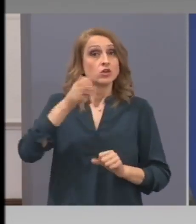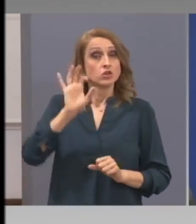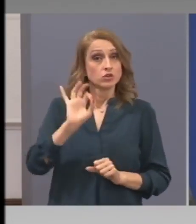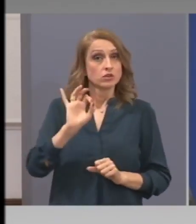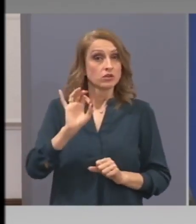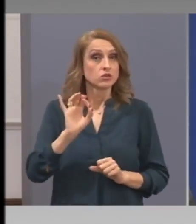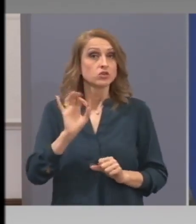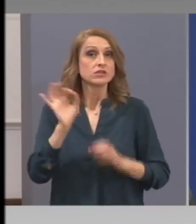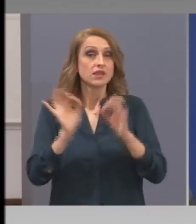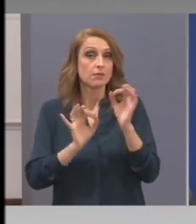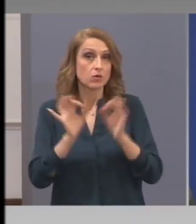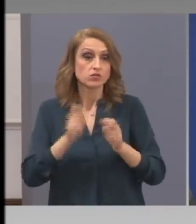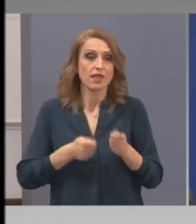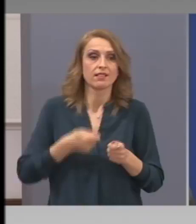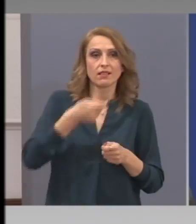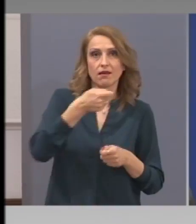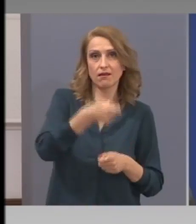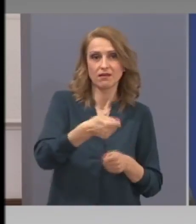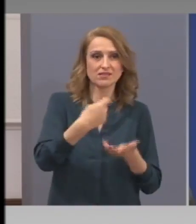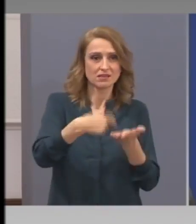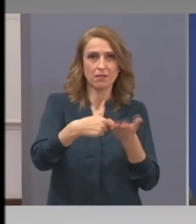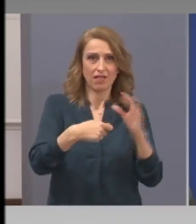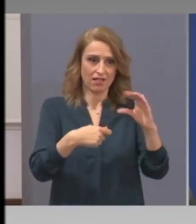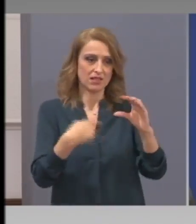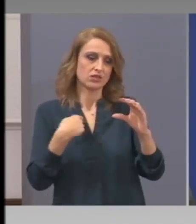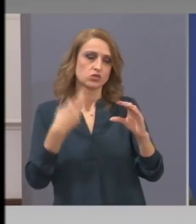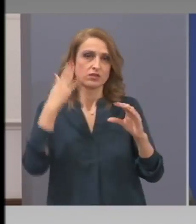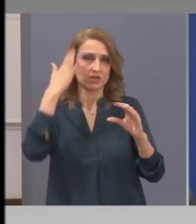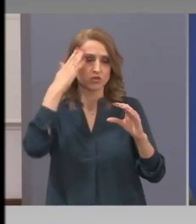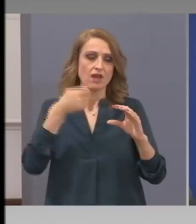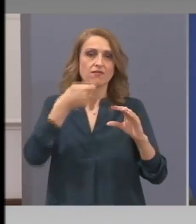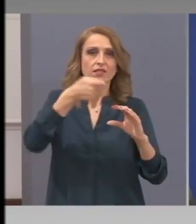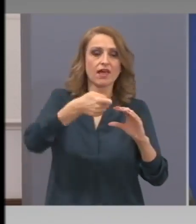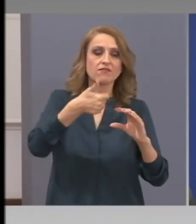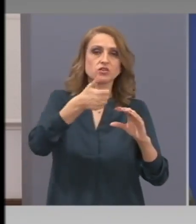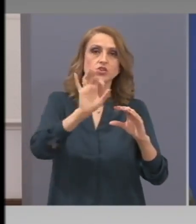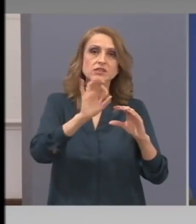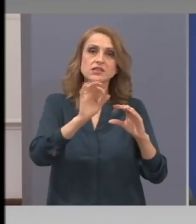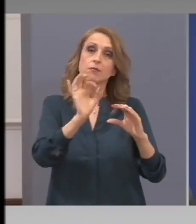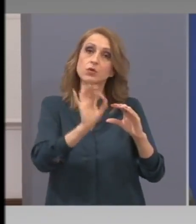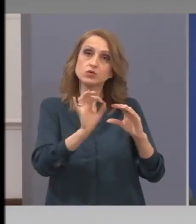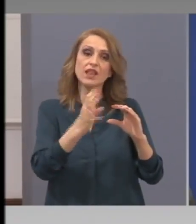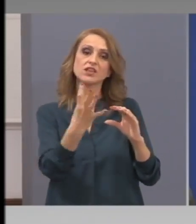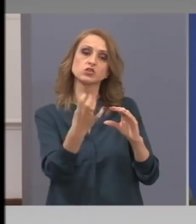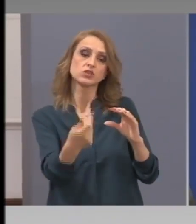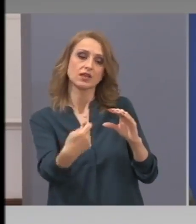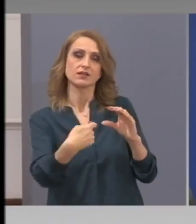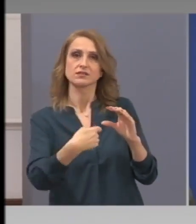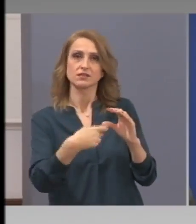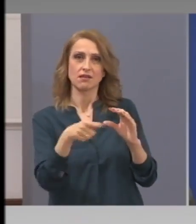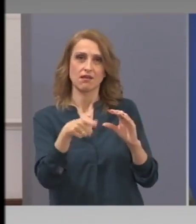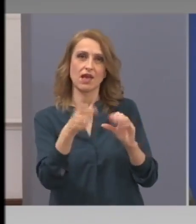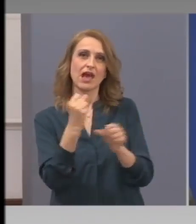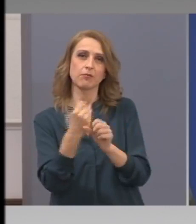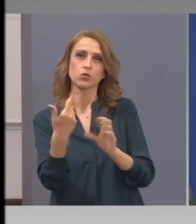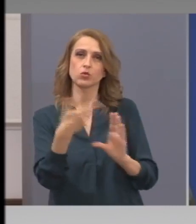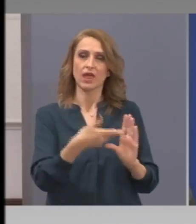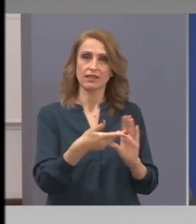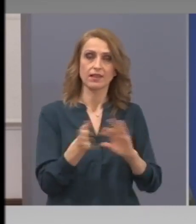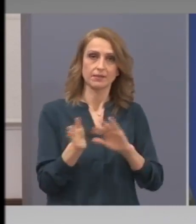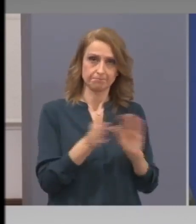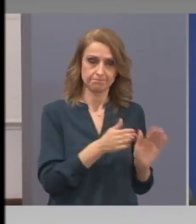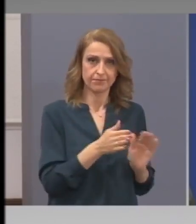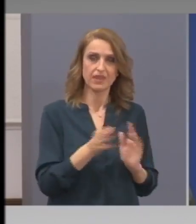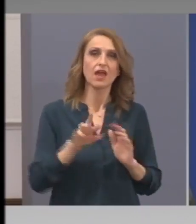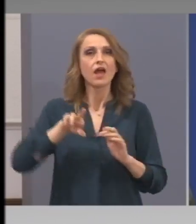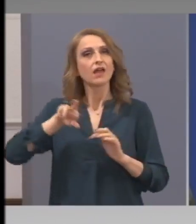възнагражденията за тези служители, които те запазят правоотношенията. По отношение на другите мерки,